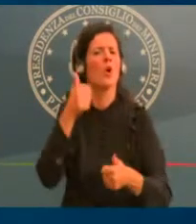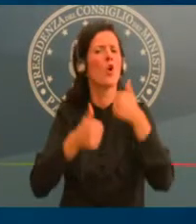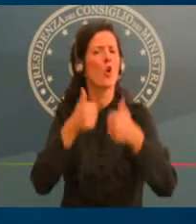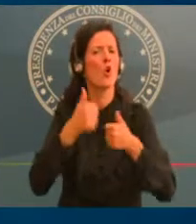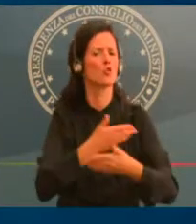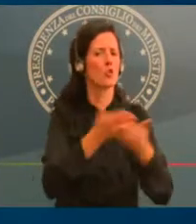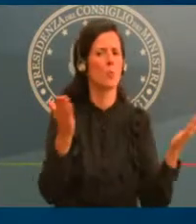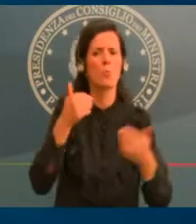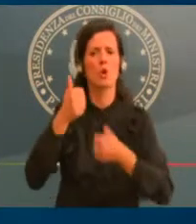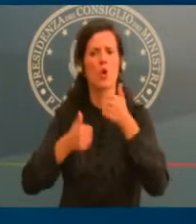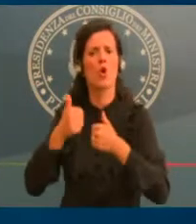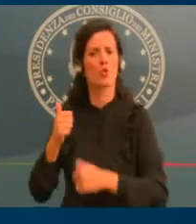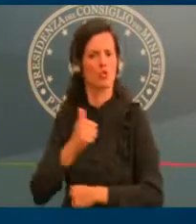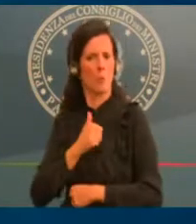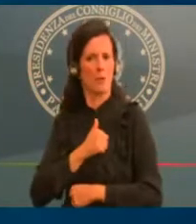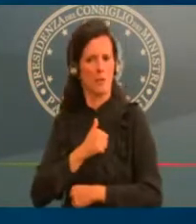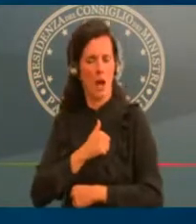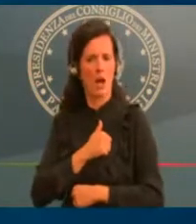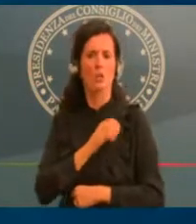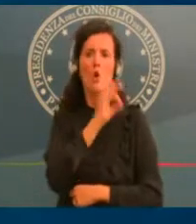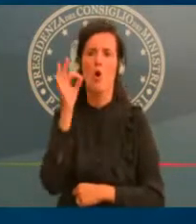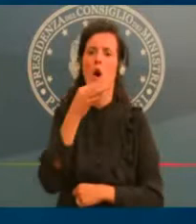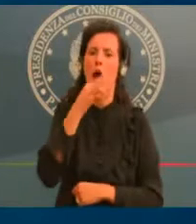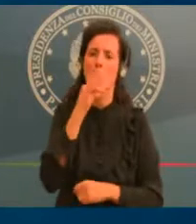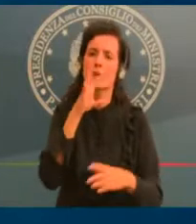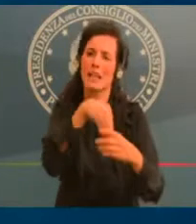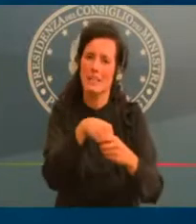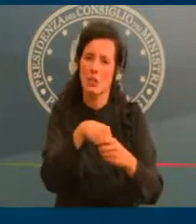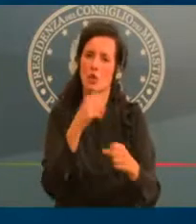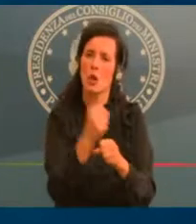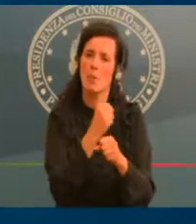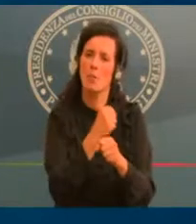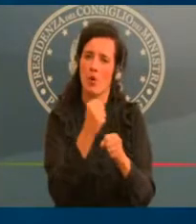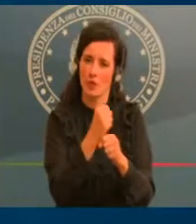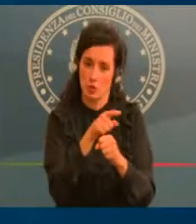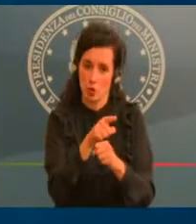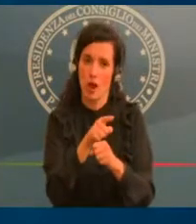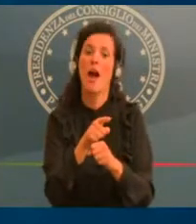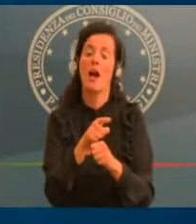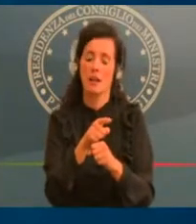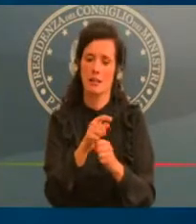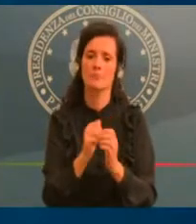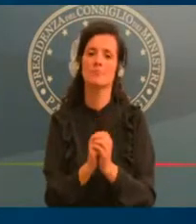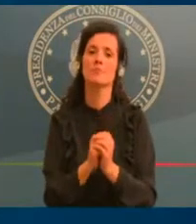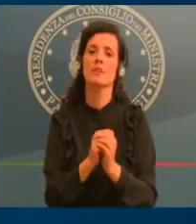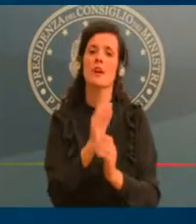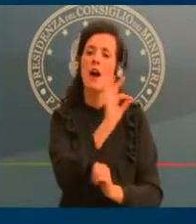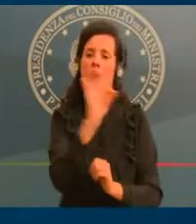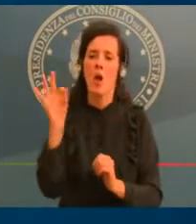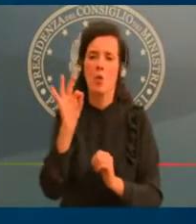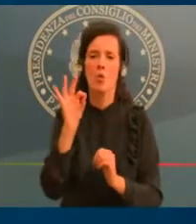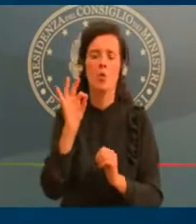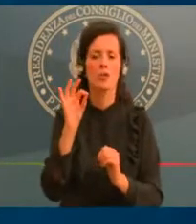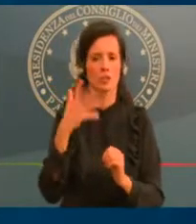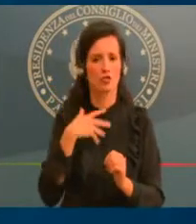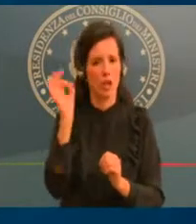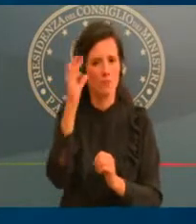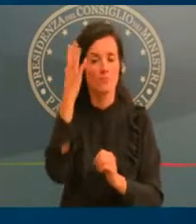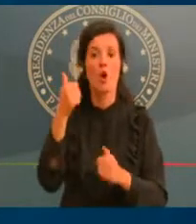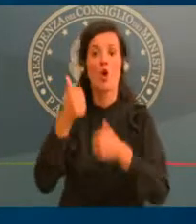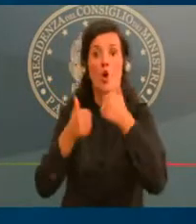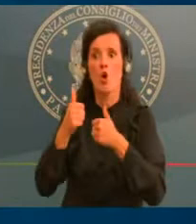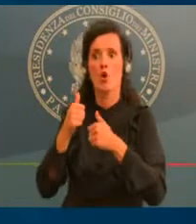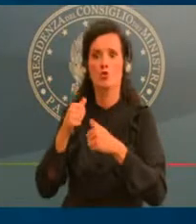come i concorsi di abilitazioni di medici, operatori sanitari o della protezione civile. Per i mezzi di